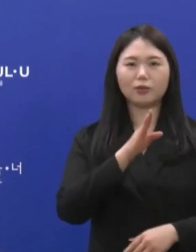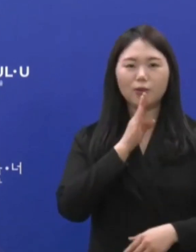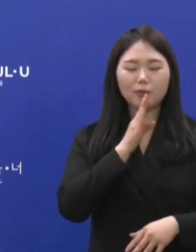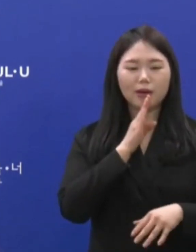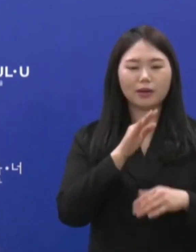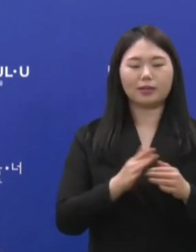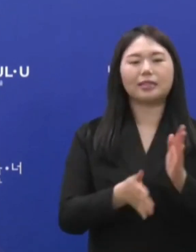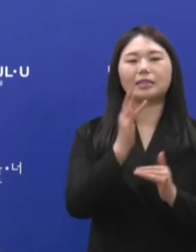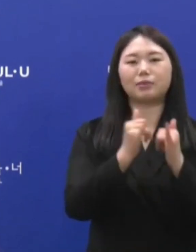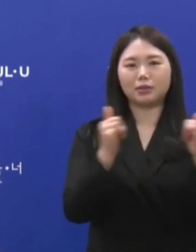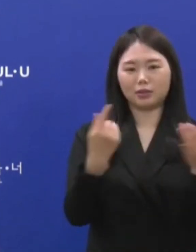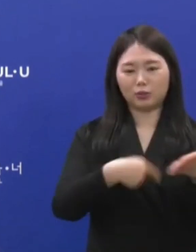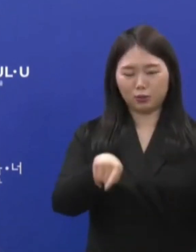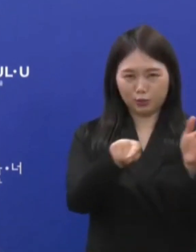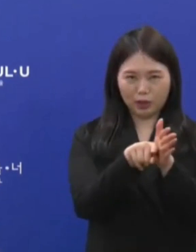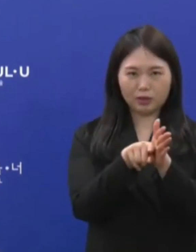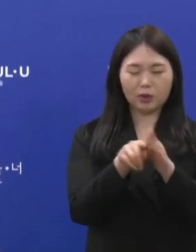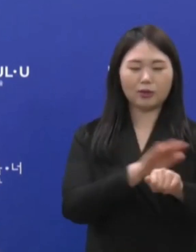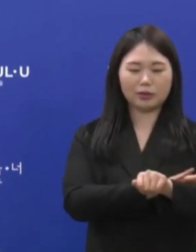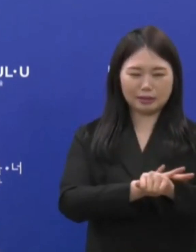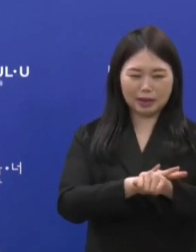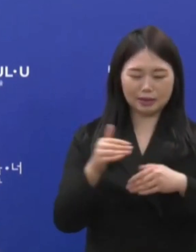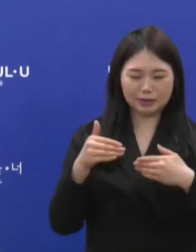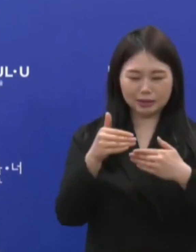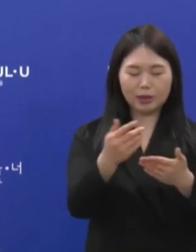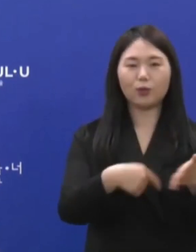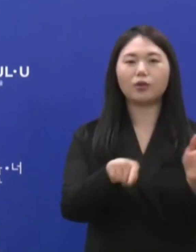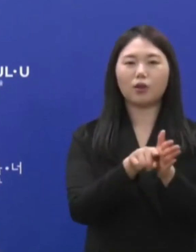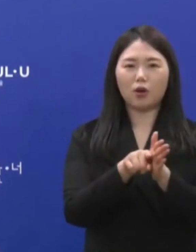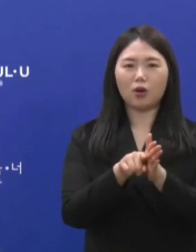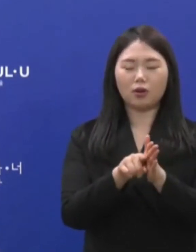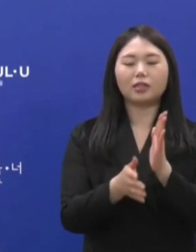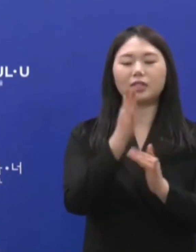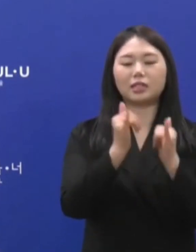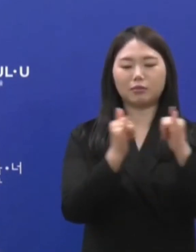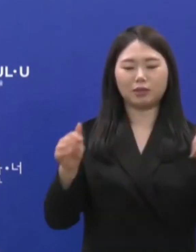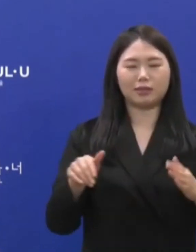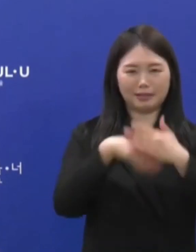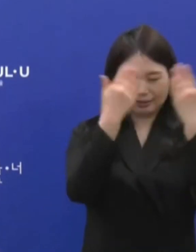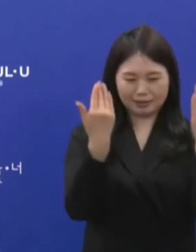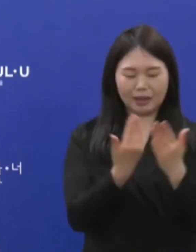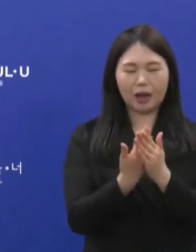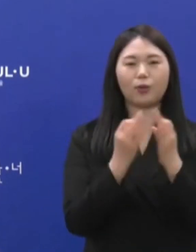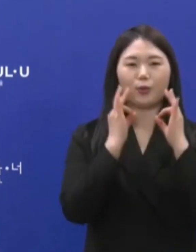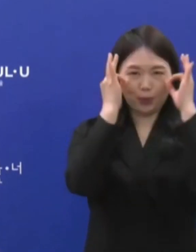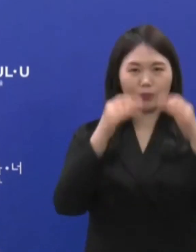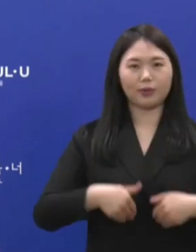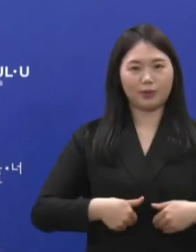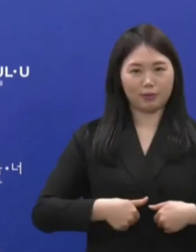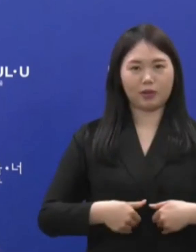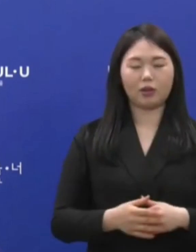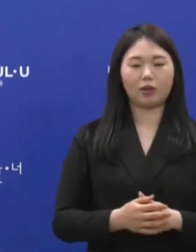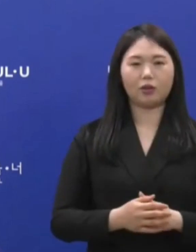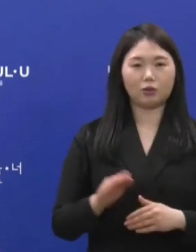거듭나기 위해서는 서울시 구성원 모두가 함께 노력해야 합니다. 우리의 조직문화는 우리